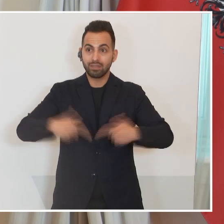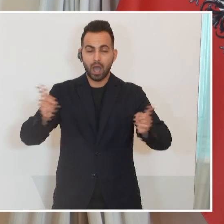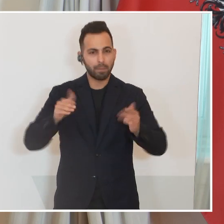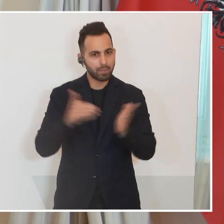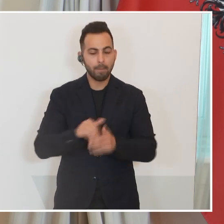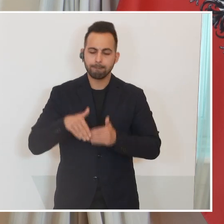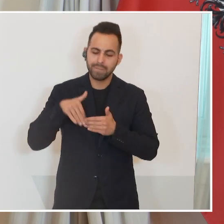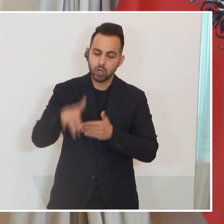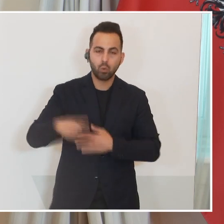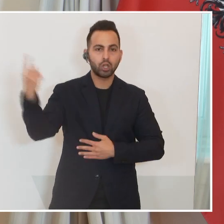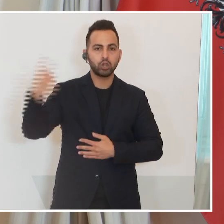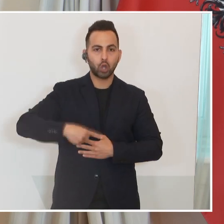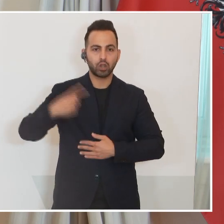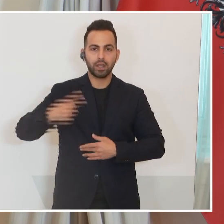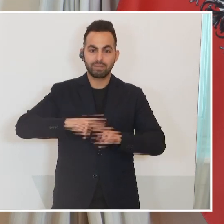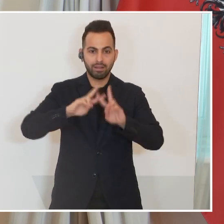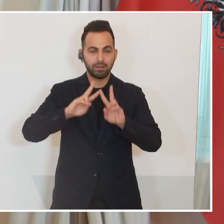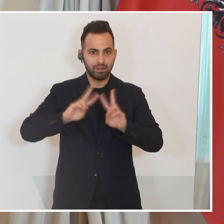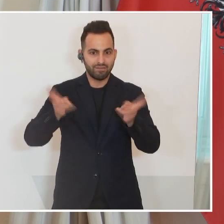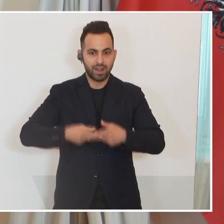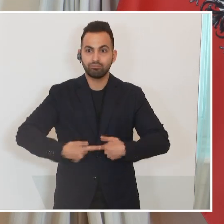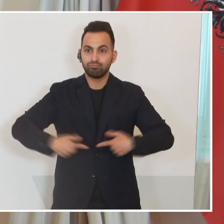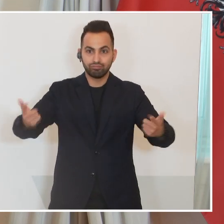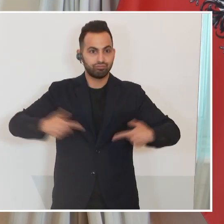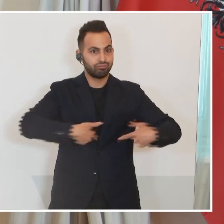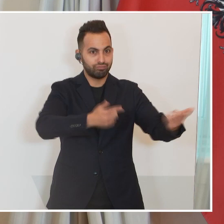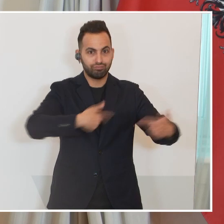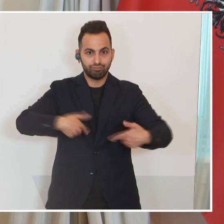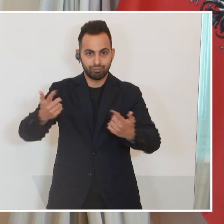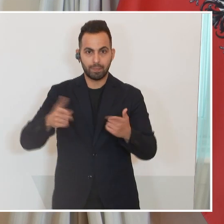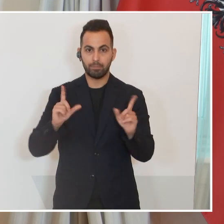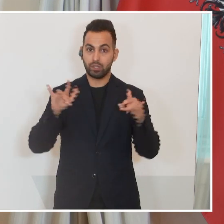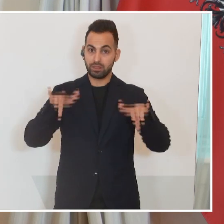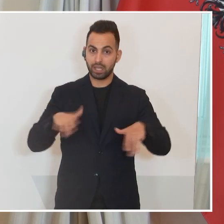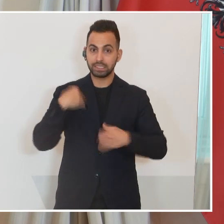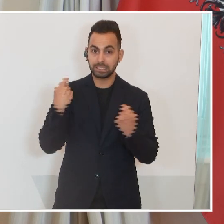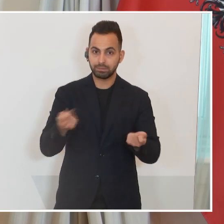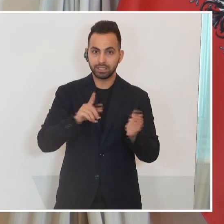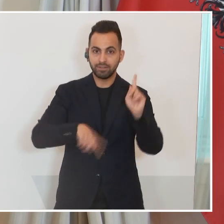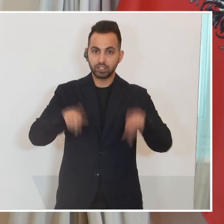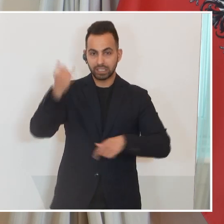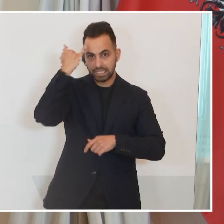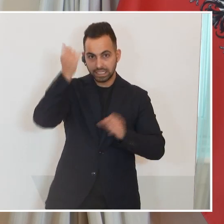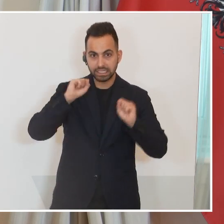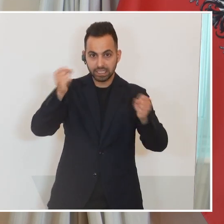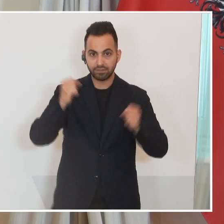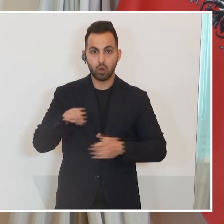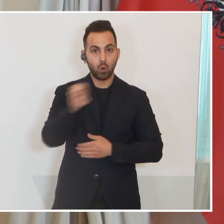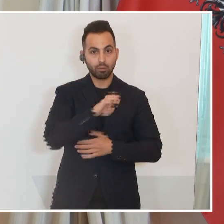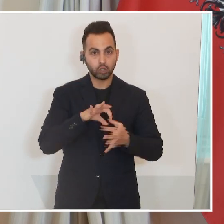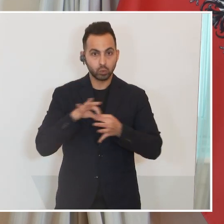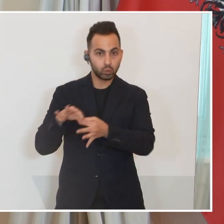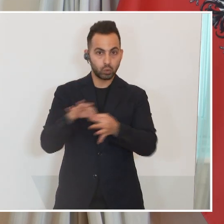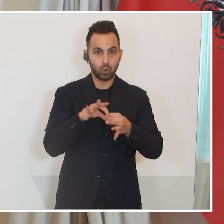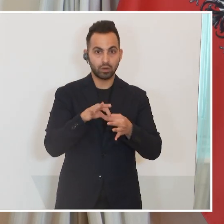außer Landes gebracht werden müssen. Das heißt, es gibt ja hier mehrere Initiativen. Es gibt die Initiative der Europäischen Union, jetzt der Feindenationen, weil es wird ohne